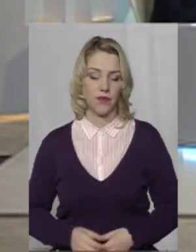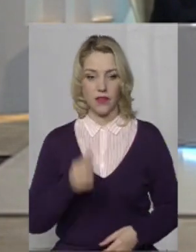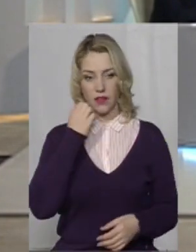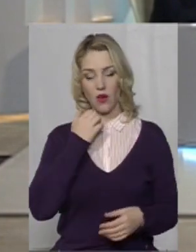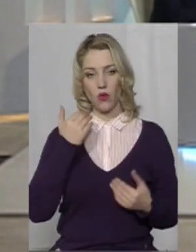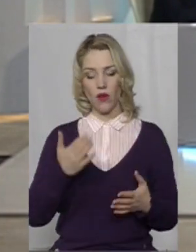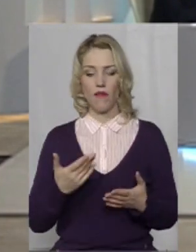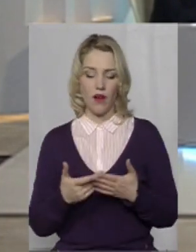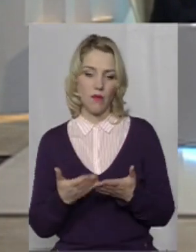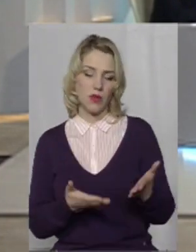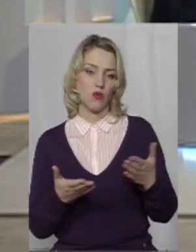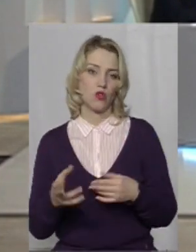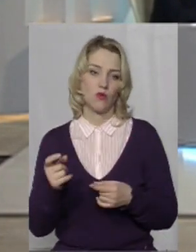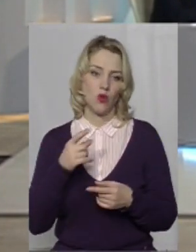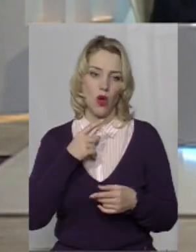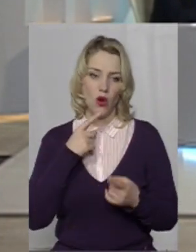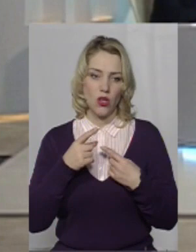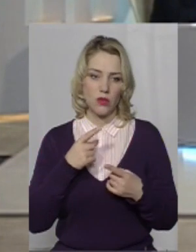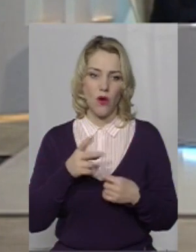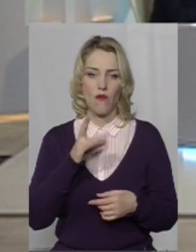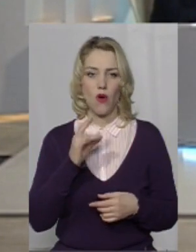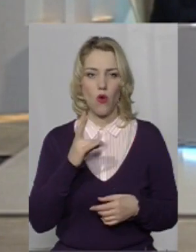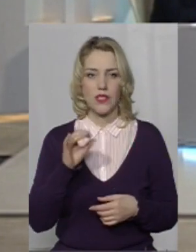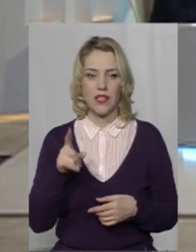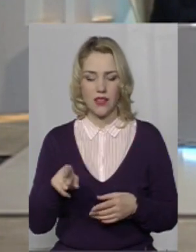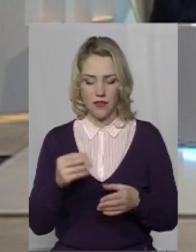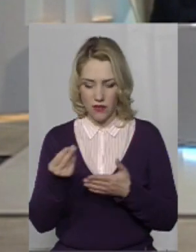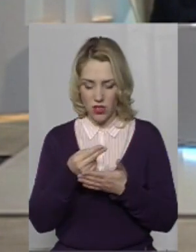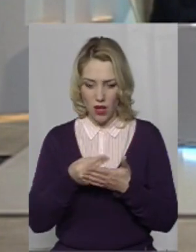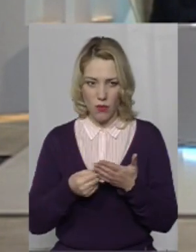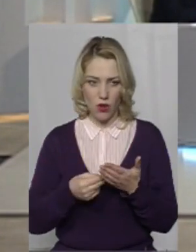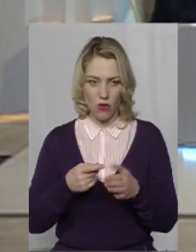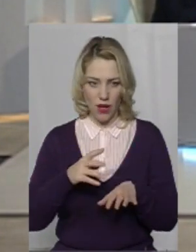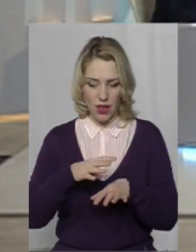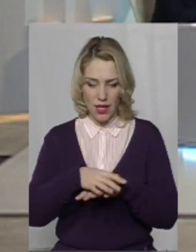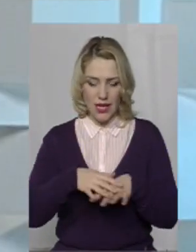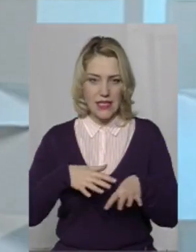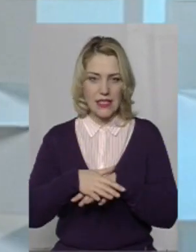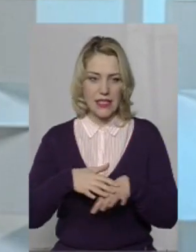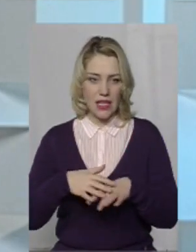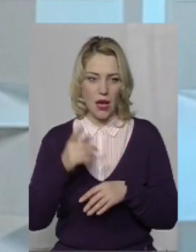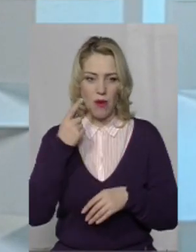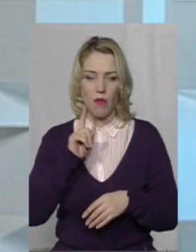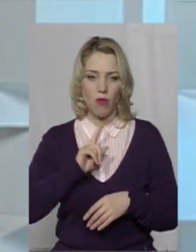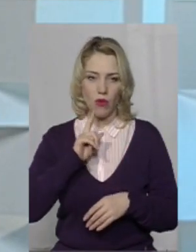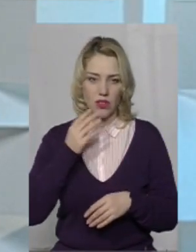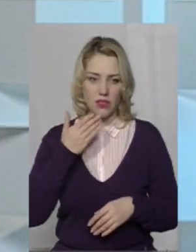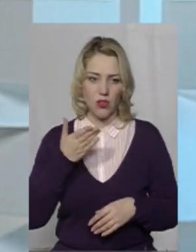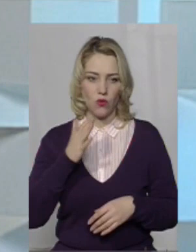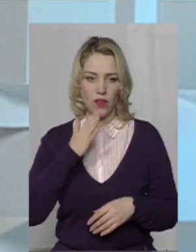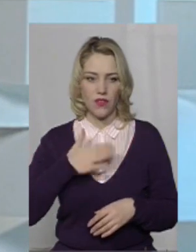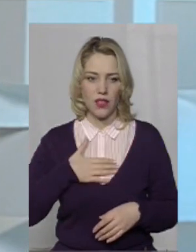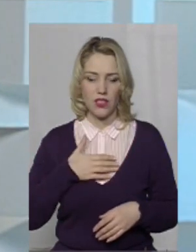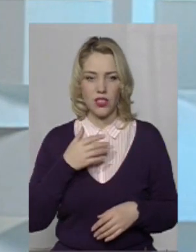панове експерти, долучайтеся до розмови. Я бачу, пане Костянтина, ви вже цілі схеми намалювали, доки звітував наш спікер. Прошу,